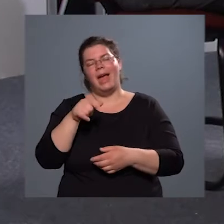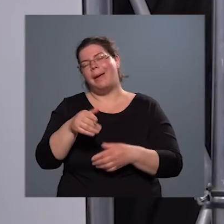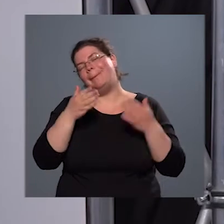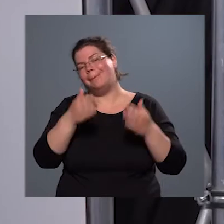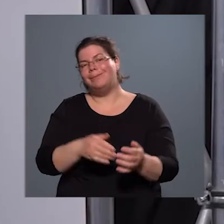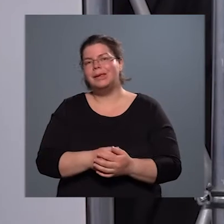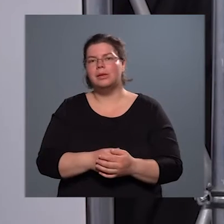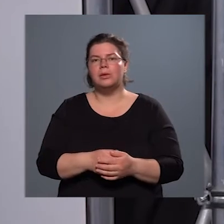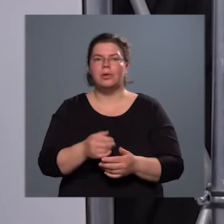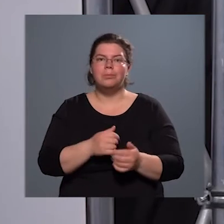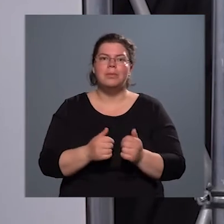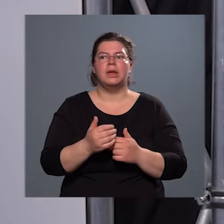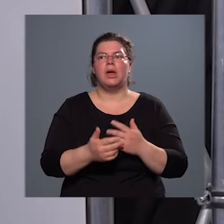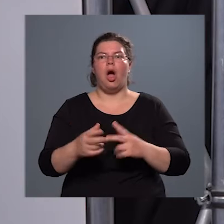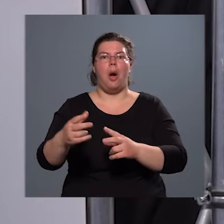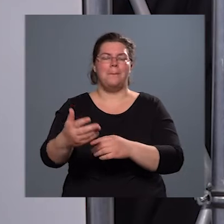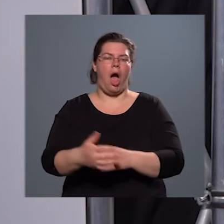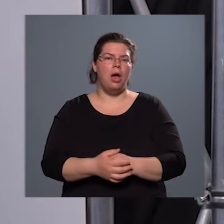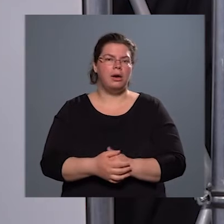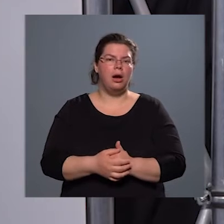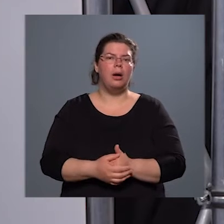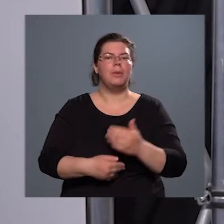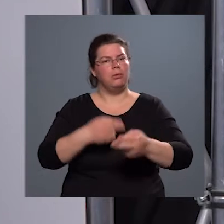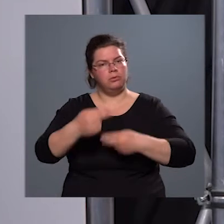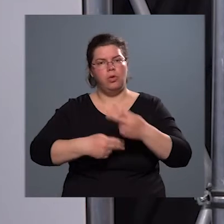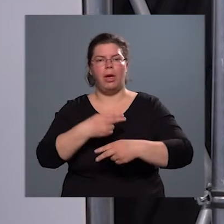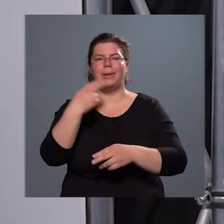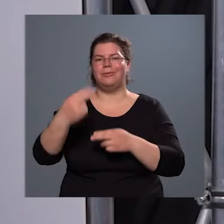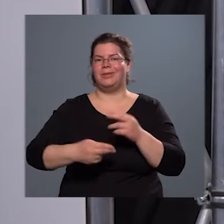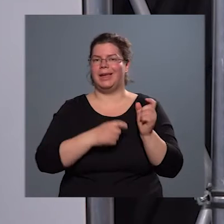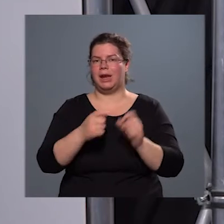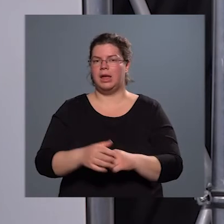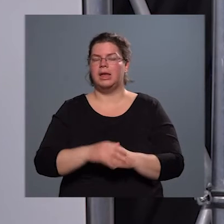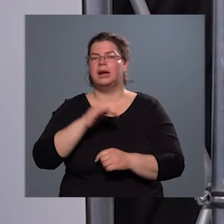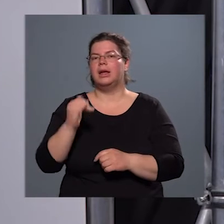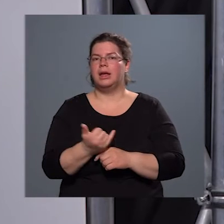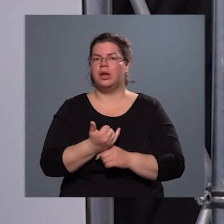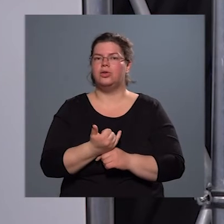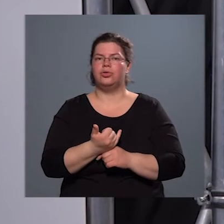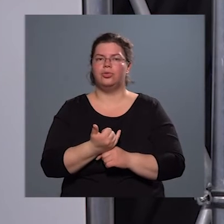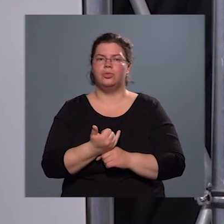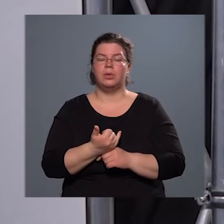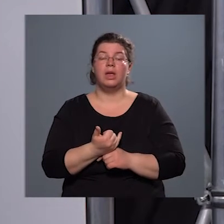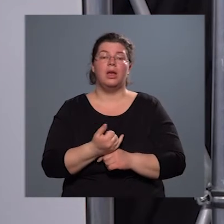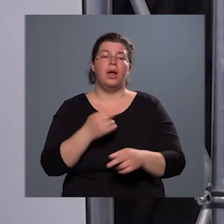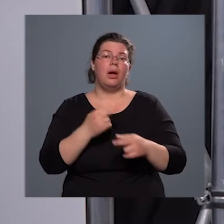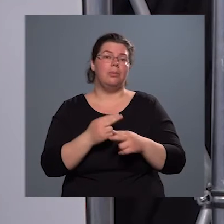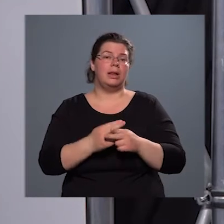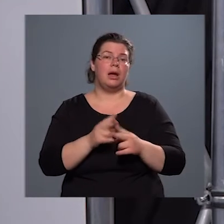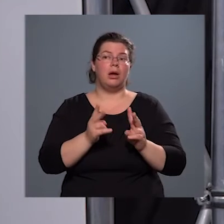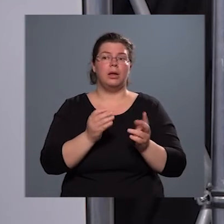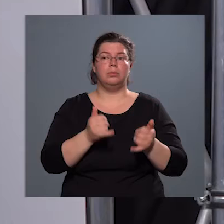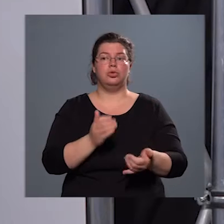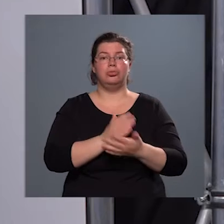is, hogy mi hamarabb a folyamat a végére ér, és hogy a betegek, akik most már